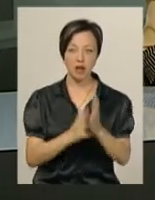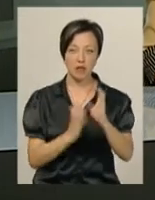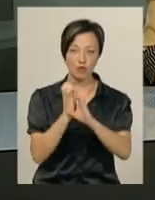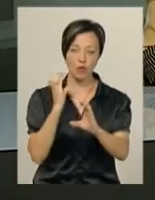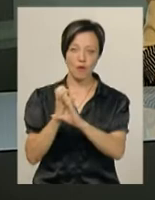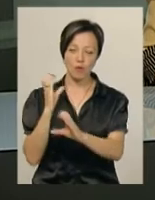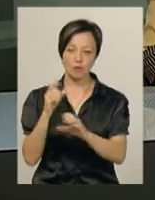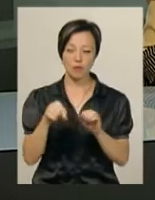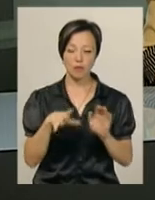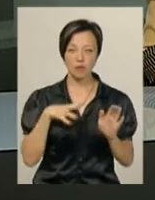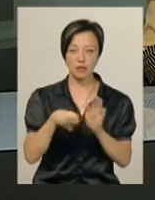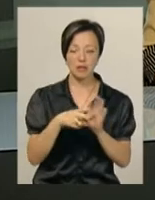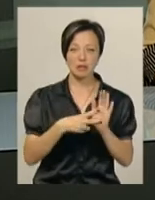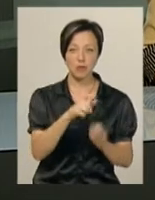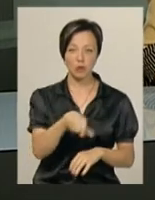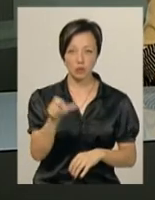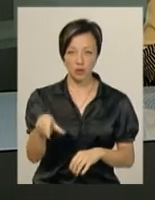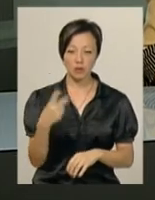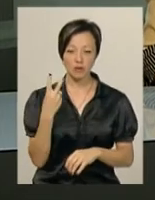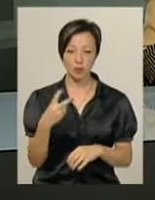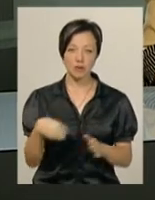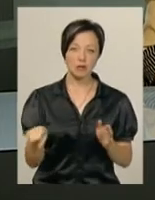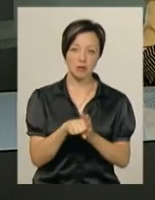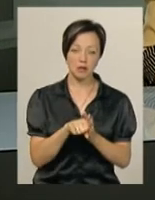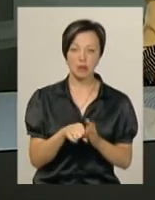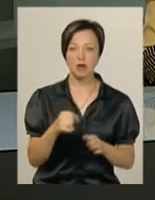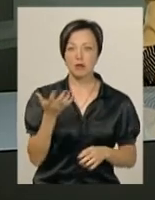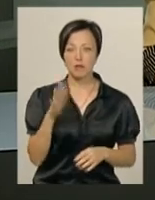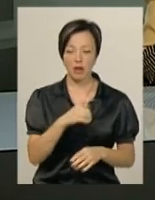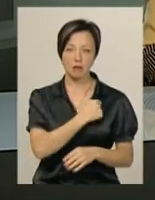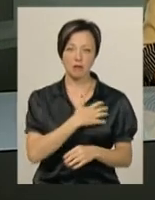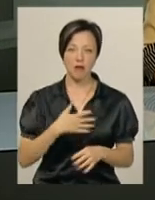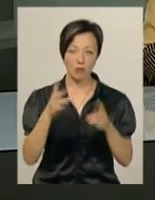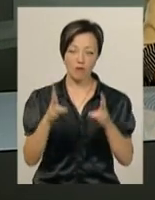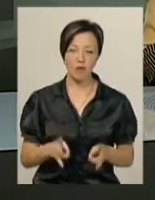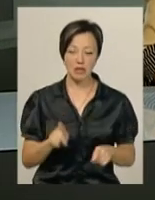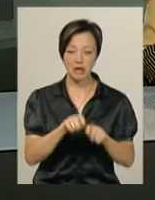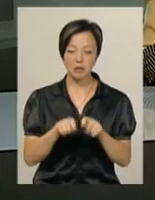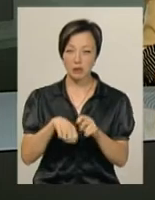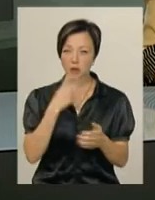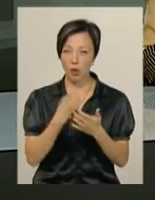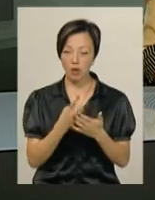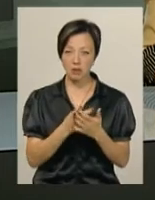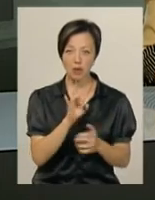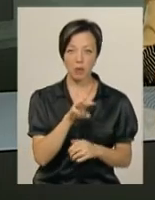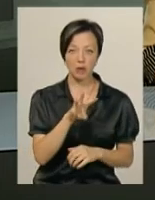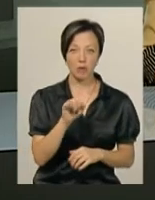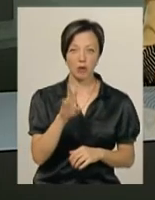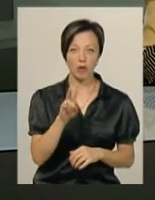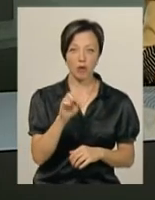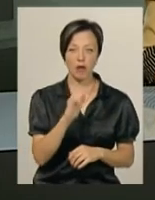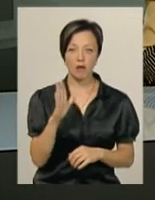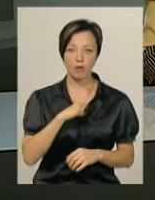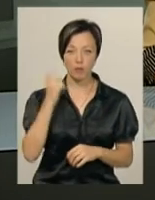салоні автівки перебувало семеро людей. Двоє з них загинули, п'ятеро травмувалися. Експертиза показала, що Роман Миколаїв був за